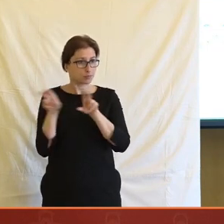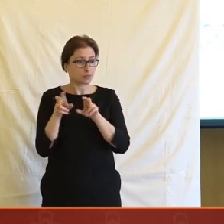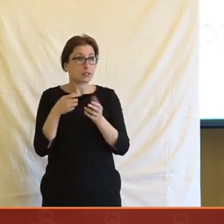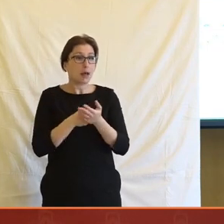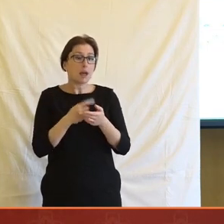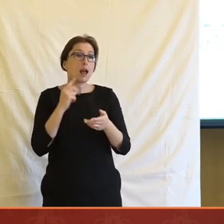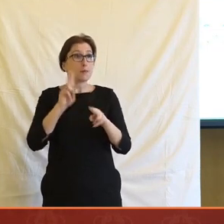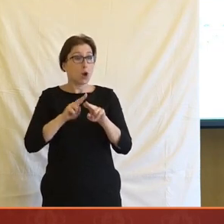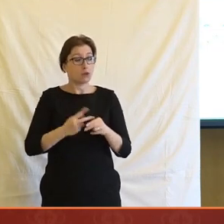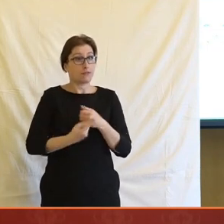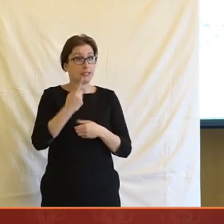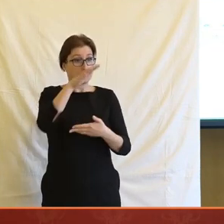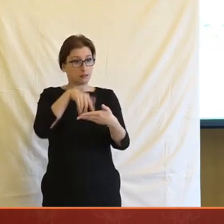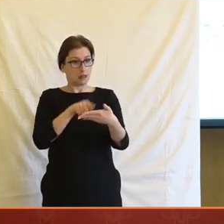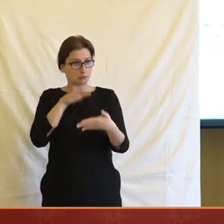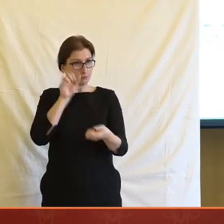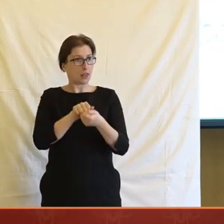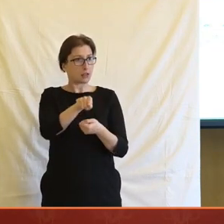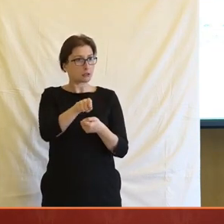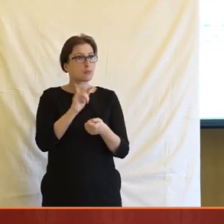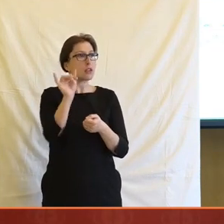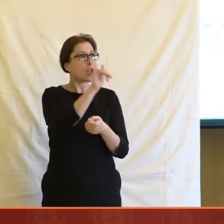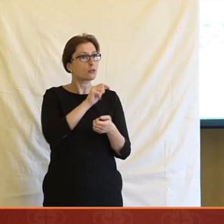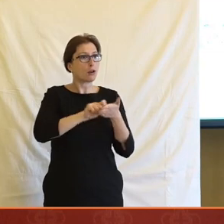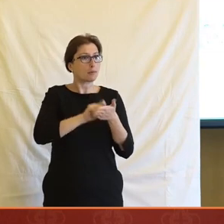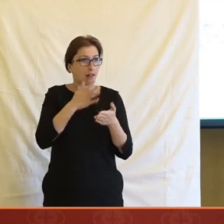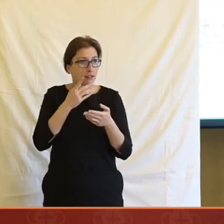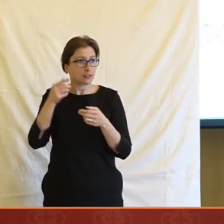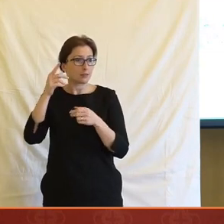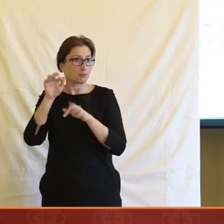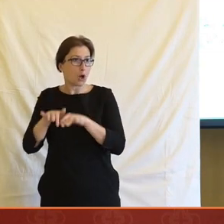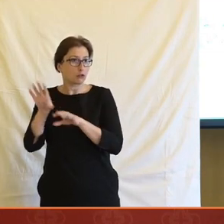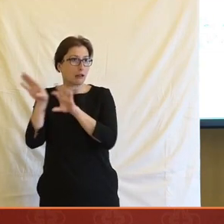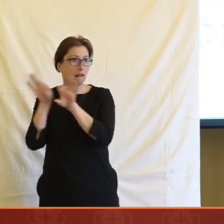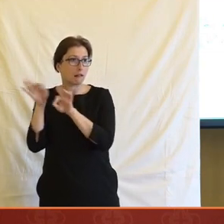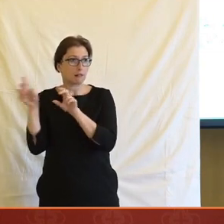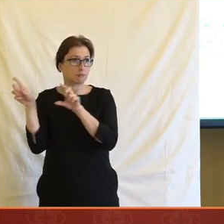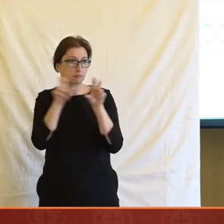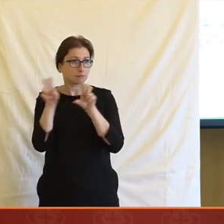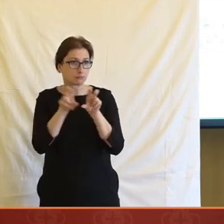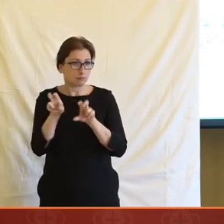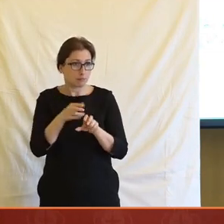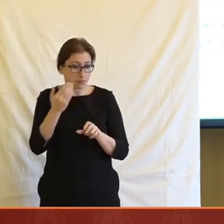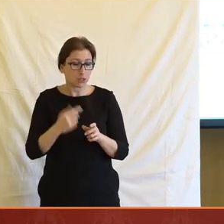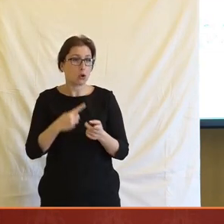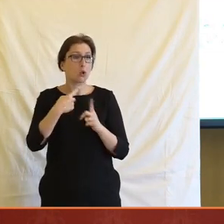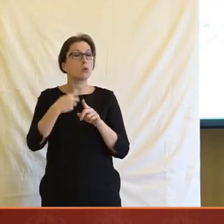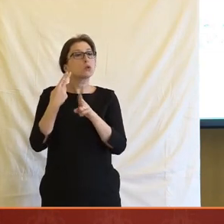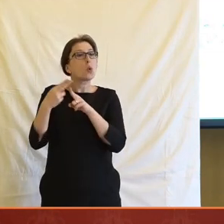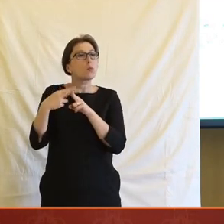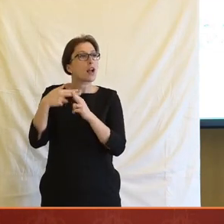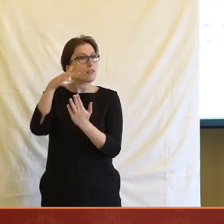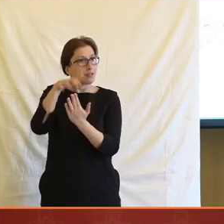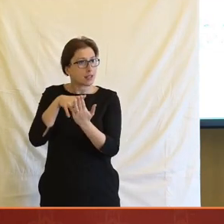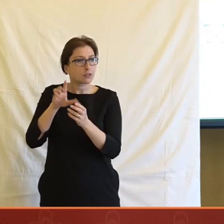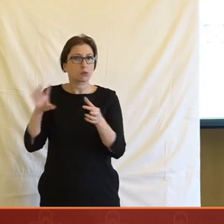velmi uvěřitelně. Další věc, která si myslím, že je daleko praktičtější v tomhle ohledu, je právě uprava textů, a to